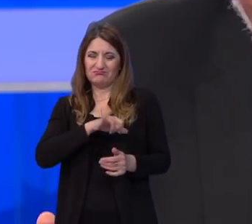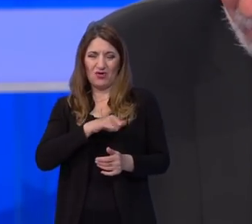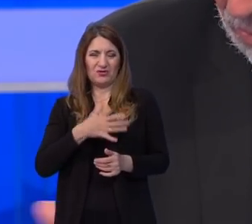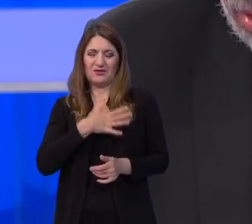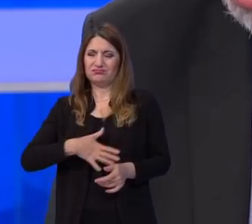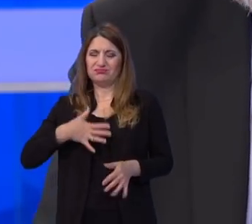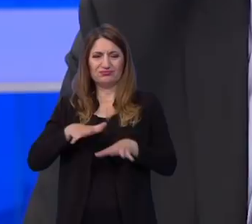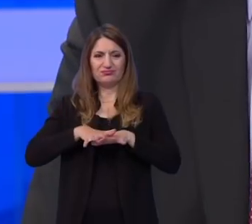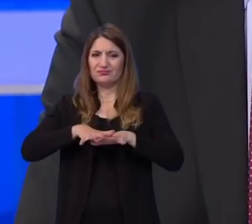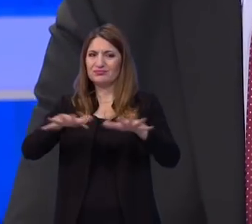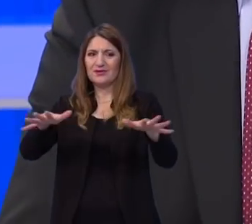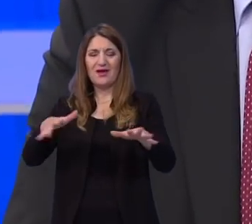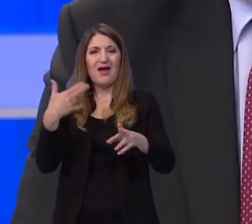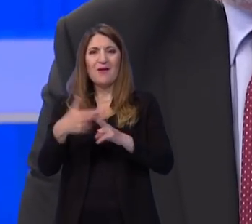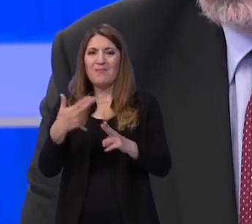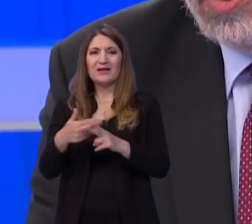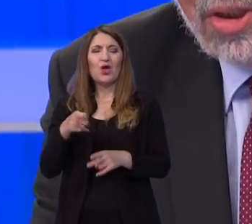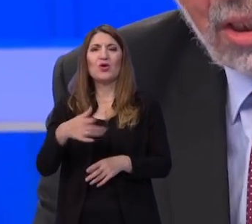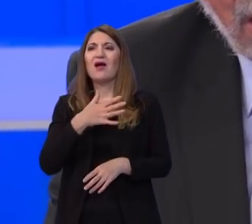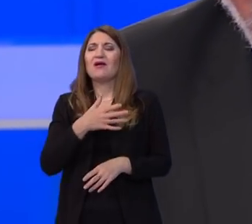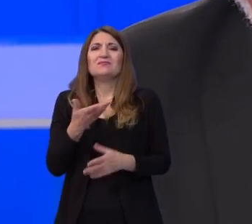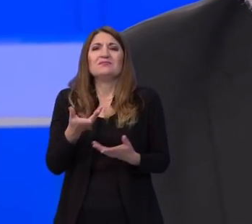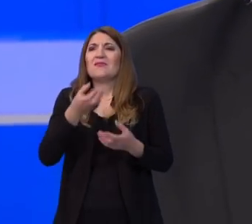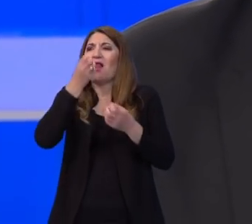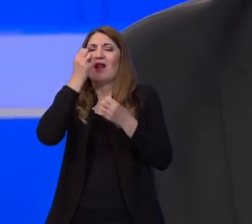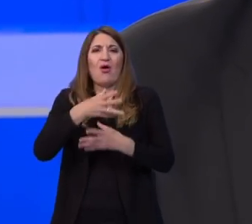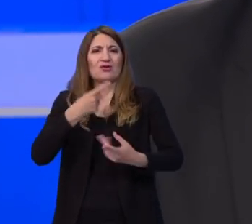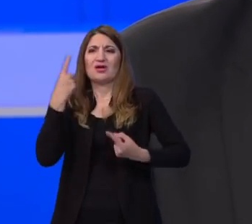imala luđačke oscilacije i strašne učinke.